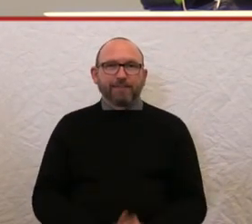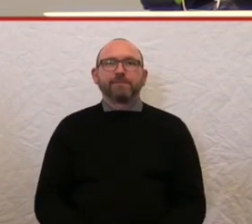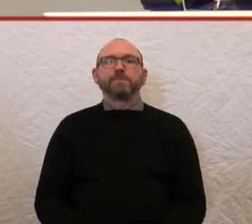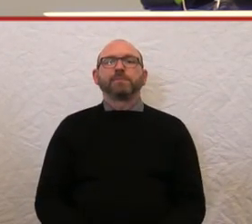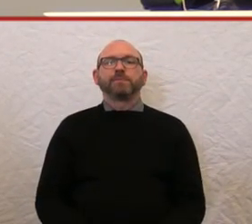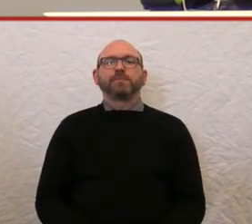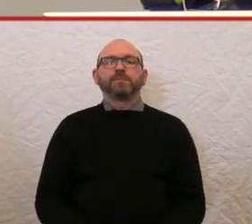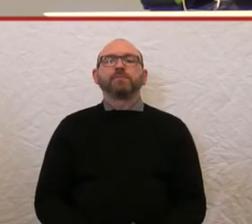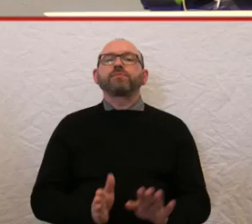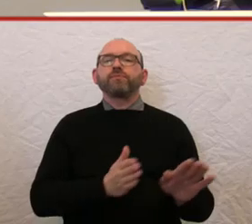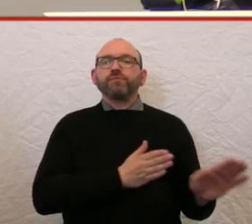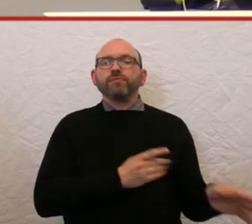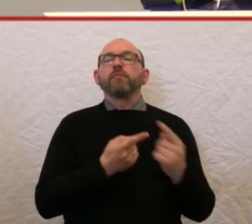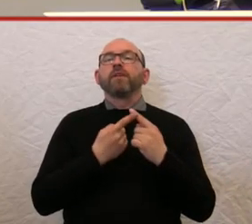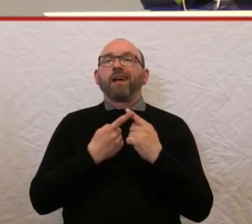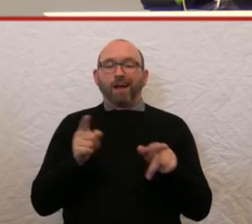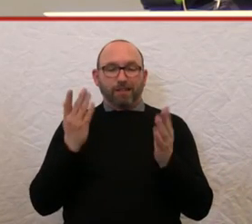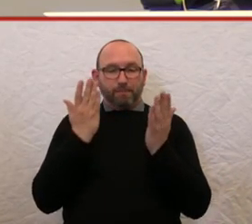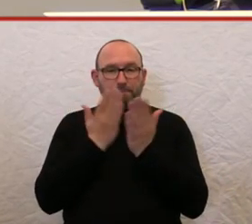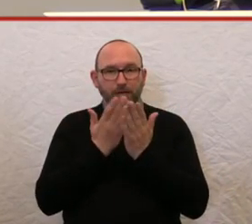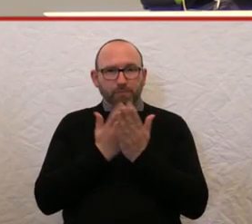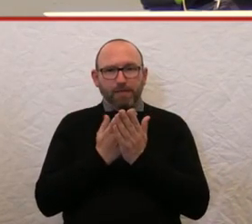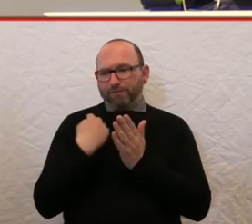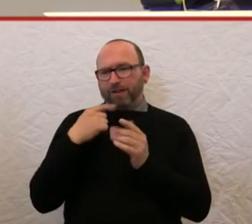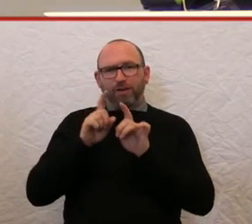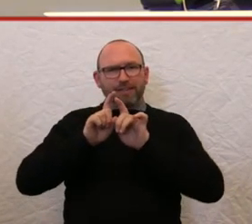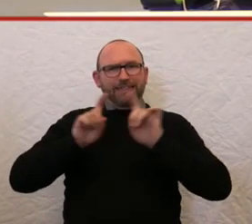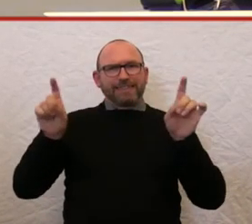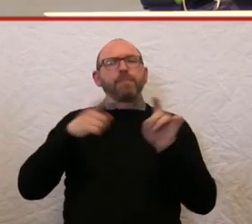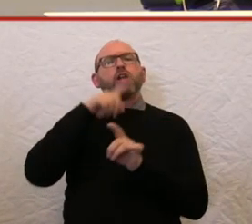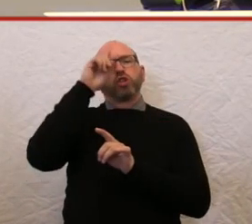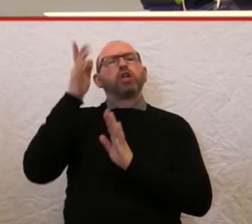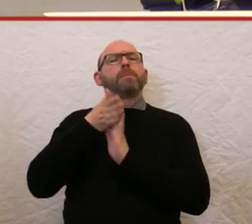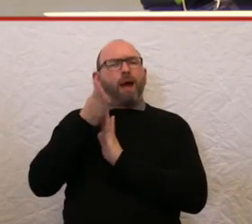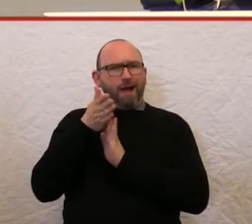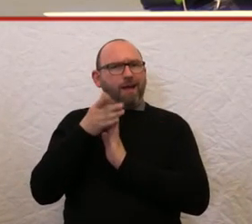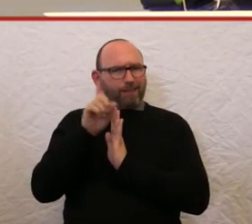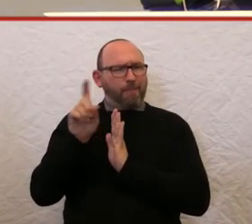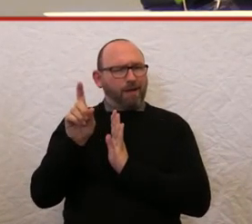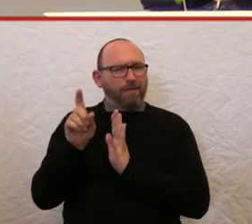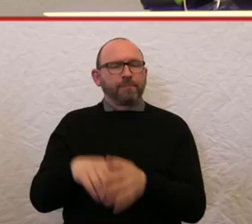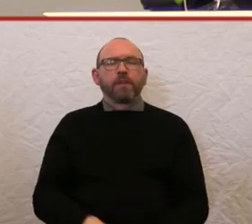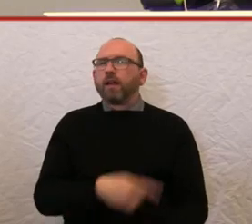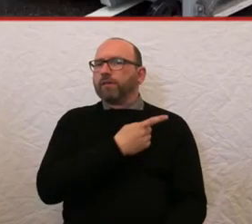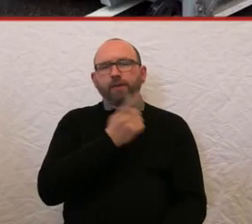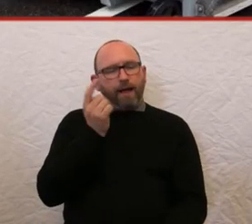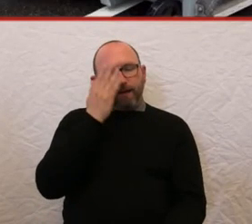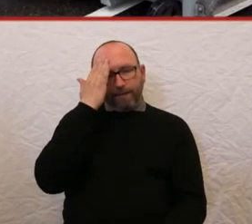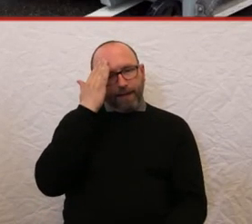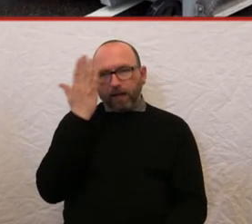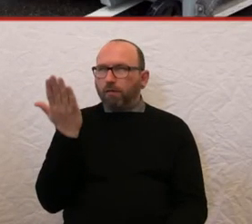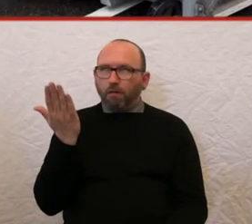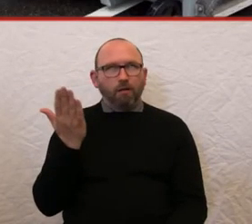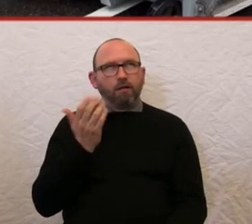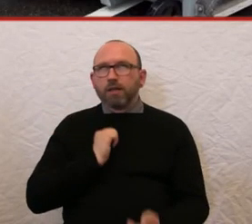ein weiteres Beispiel, wir hatten ja auch vorhin schon das Thema Deutsche Bahn genannt, wir alle kennen das Leid und das Ärger